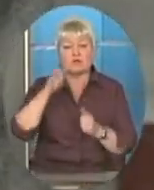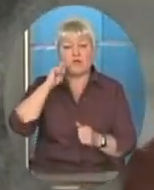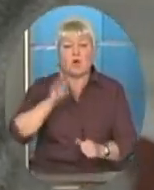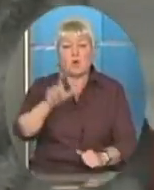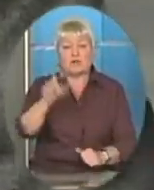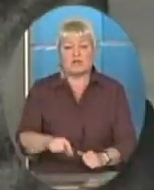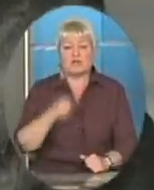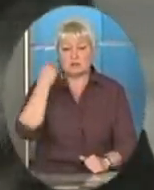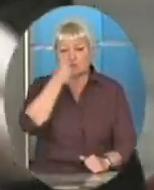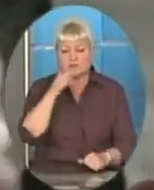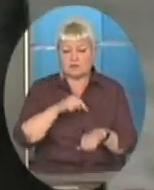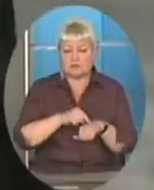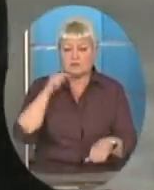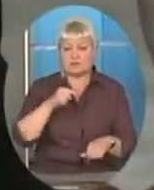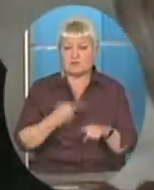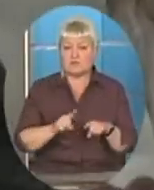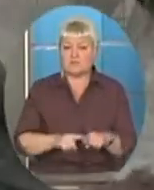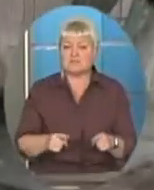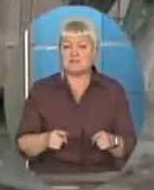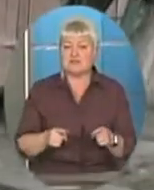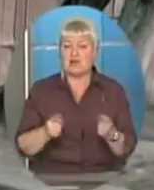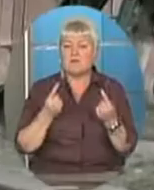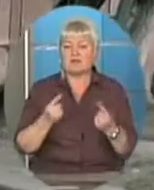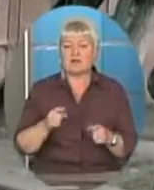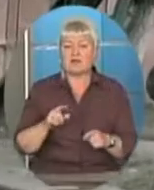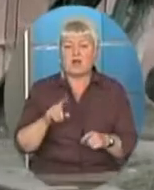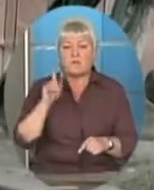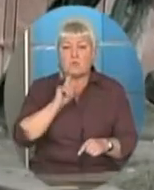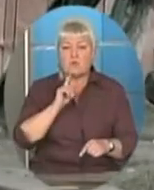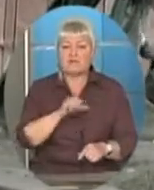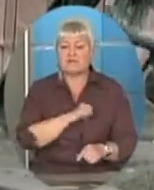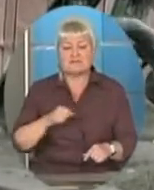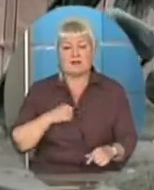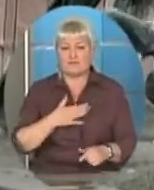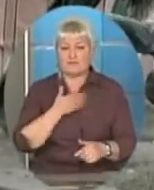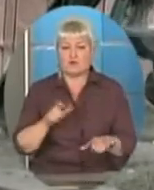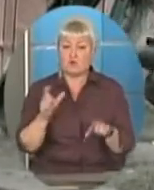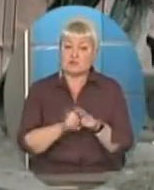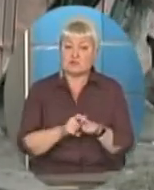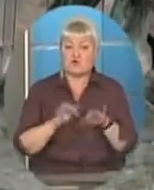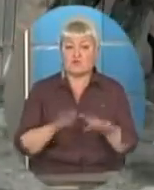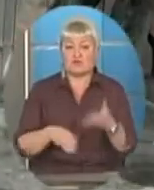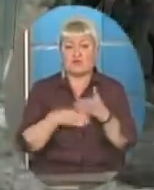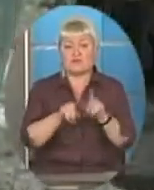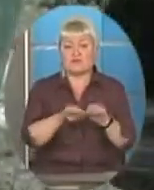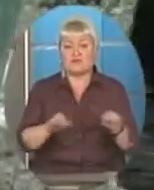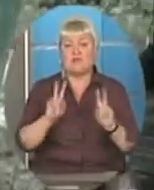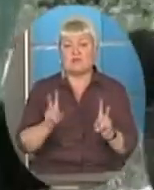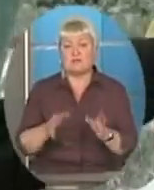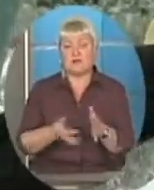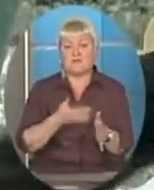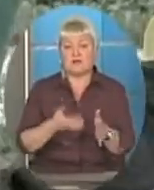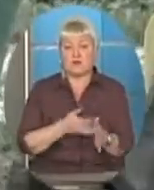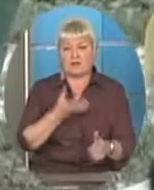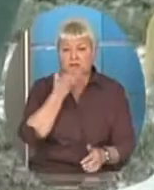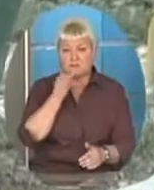особисто не освідомить її масштабів, та доки сам не захоче словом чи ділом допомогти цим дітям. Яким так бракує тепла та